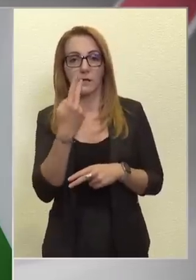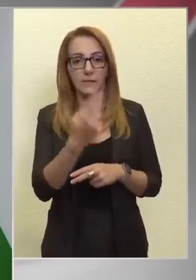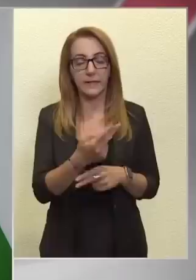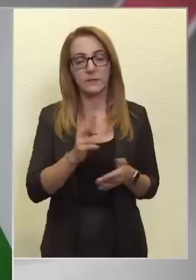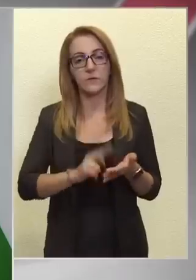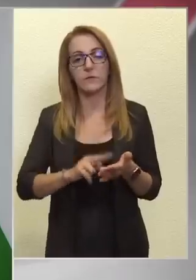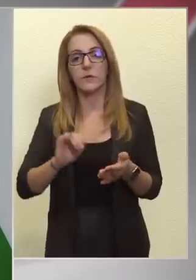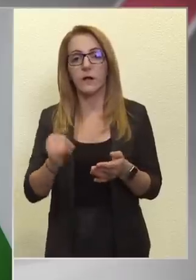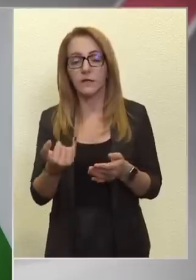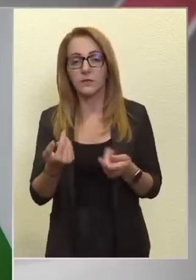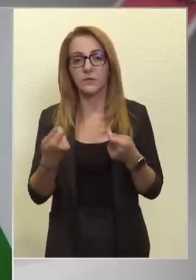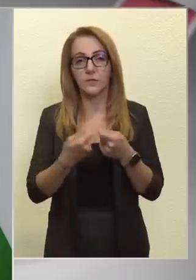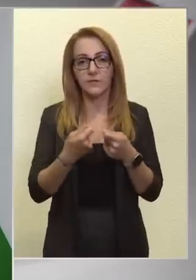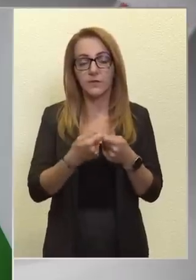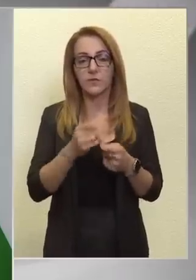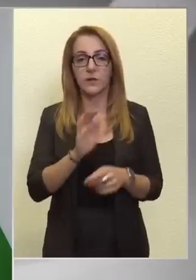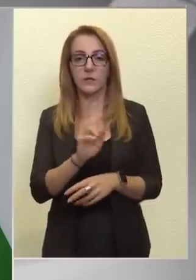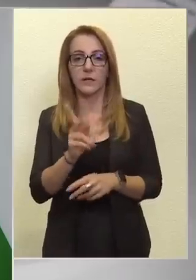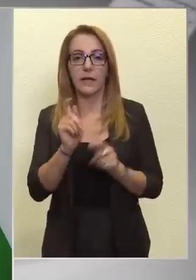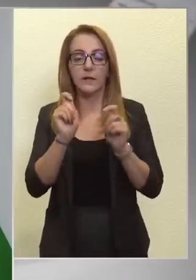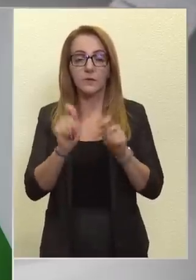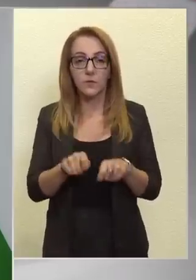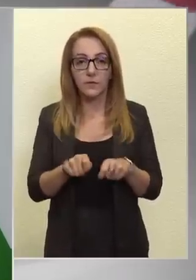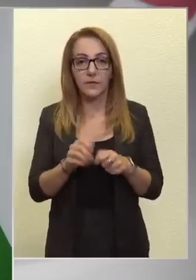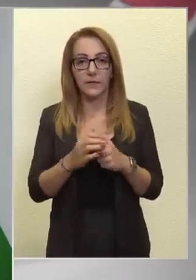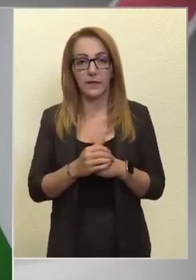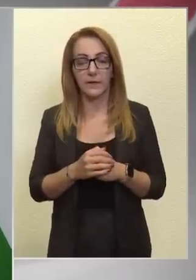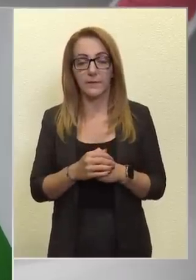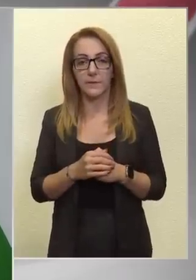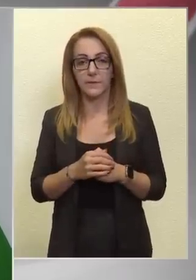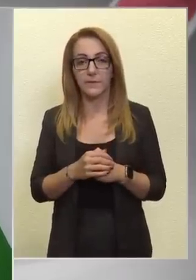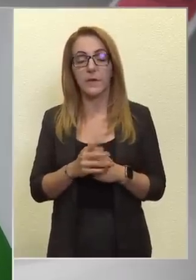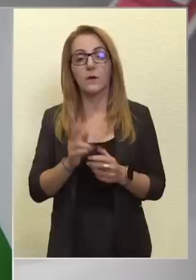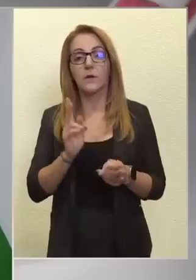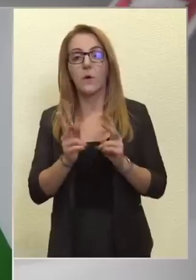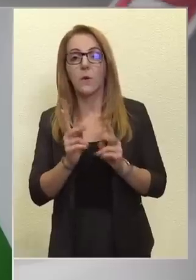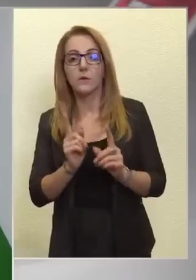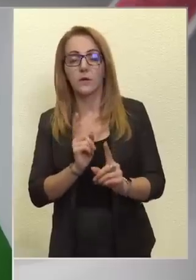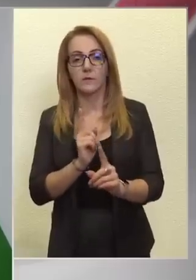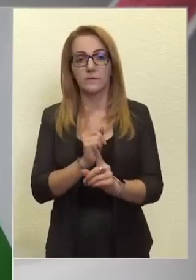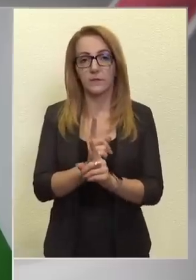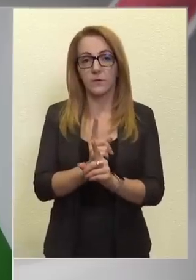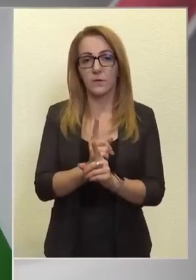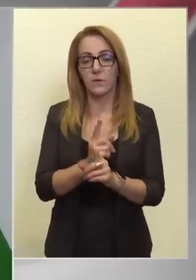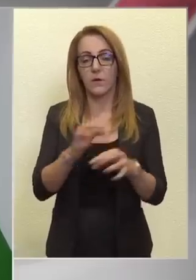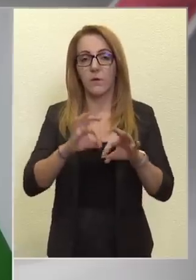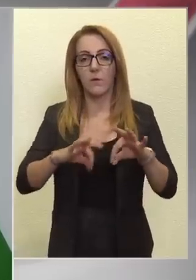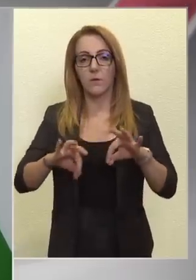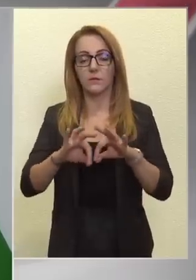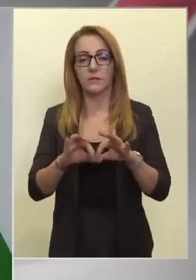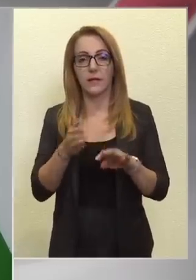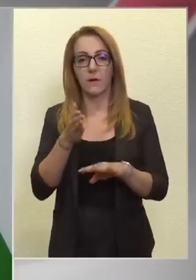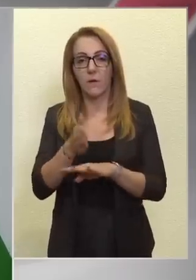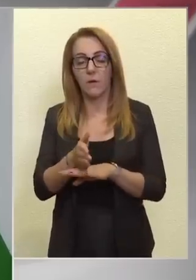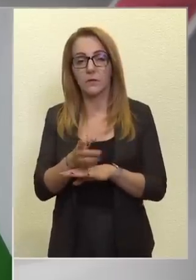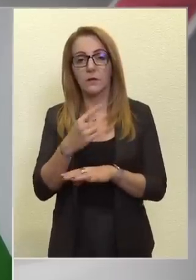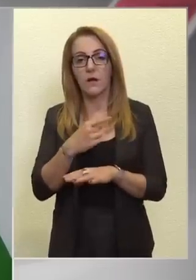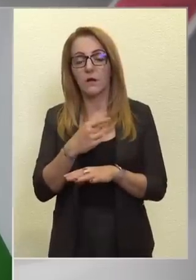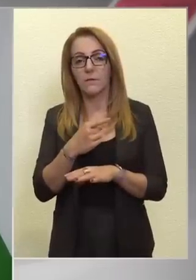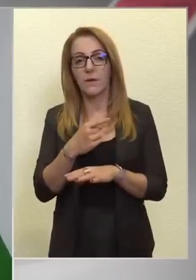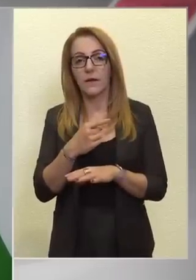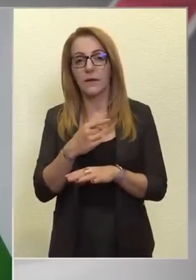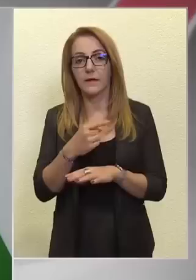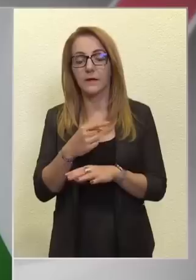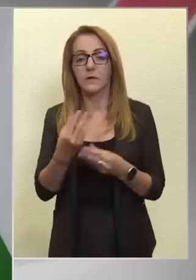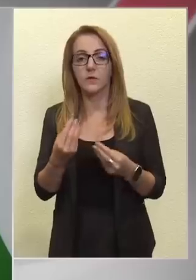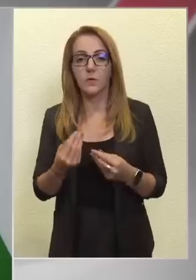és jogilag is szövetségesünk, annak el kell döntenie, hogy miként viszonyul egy országhoz, amely egyébként nagyon sokat tett